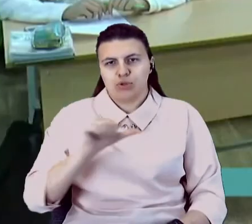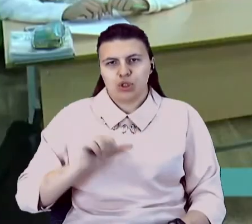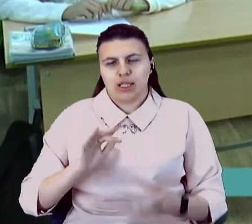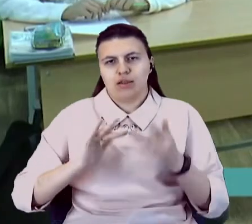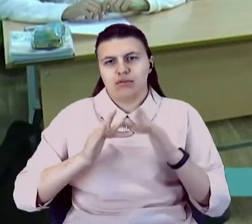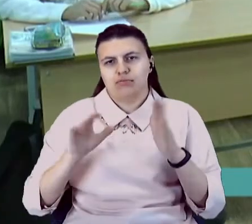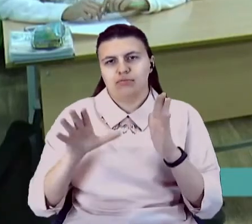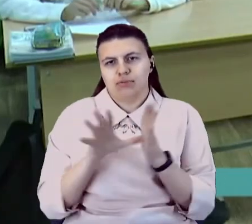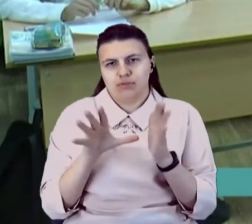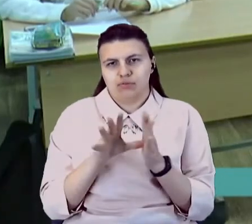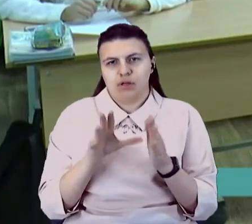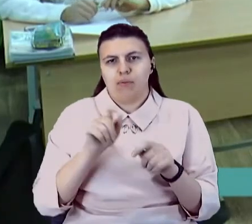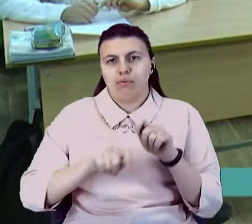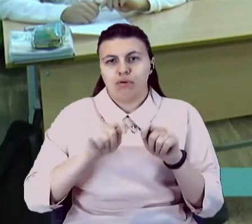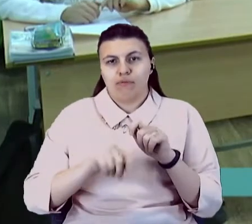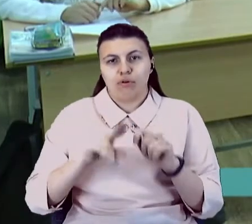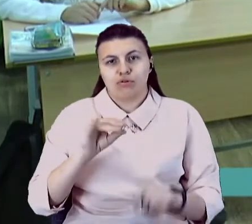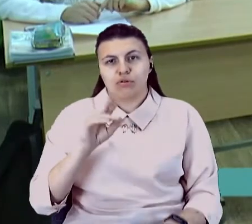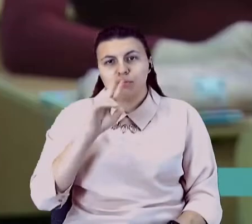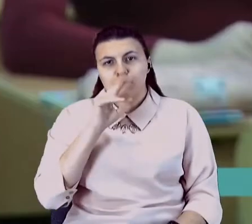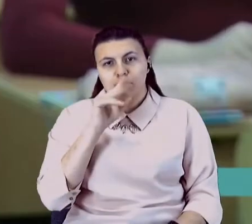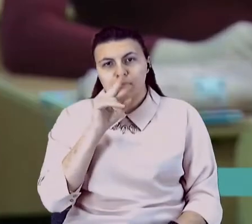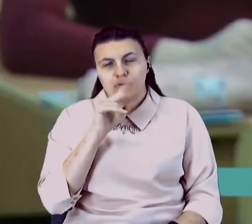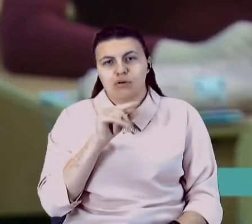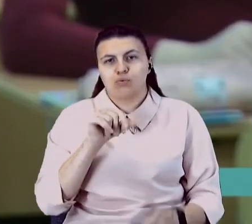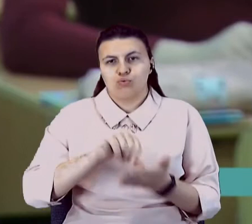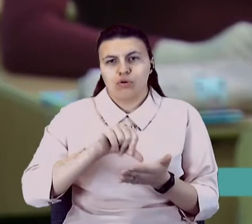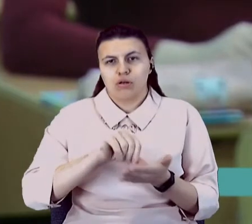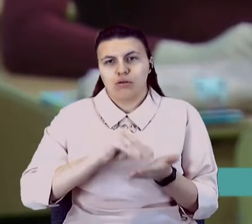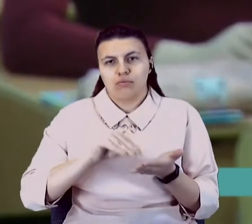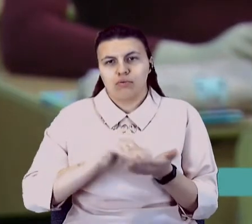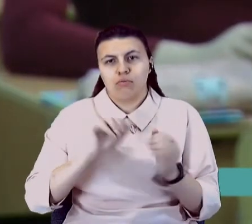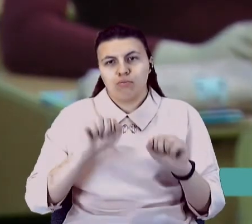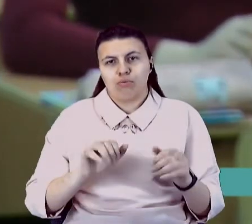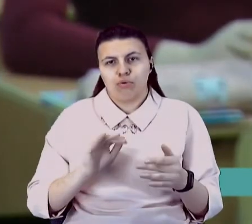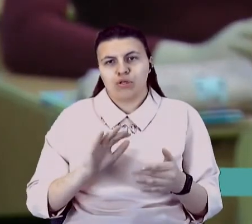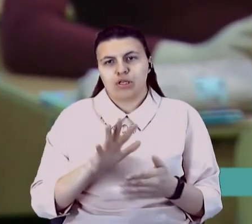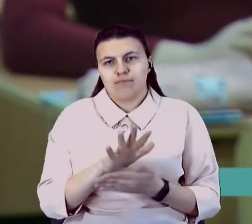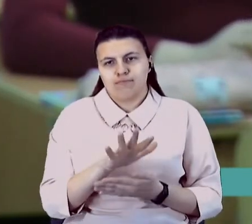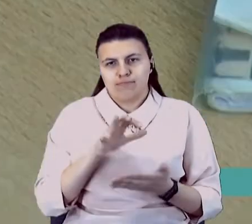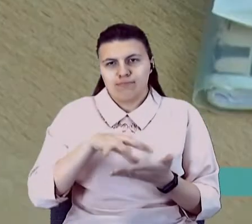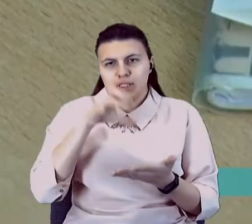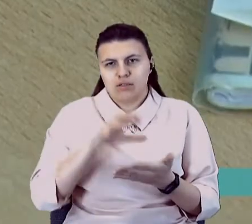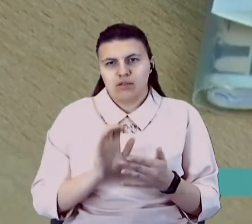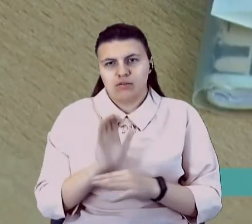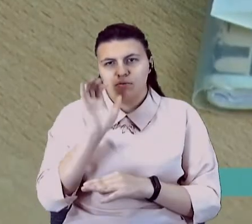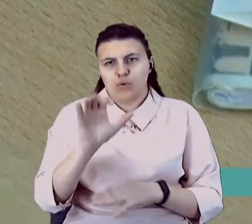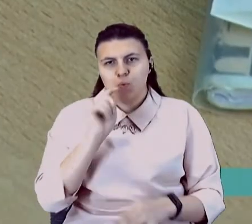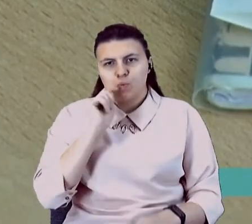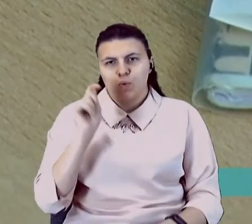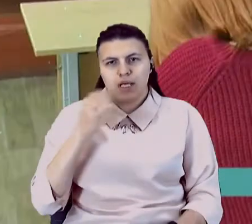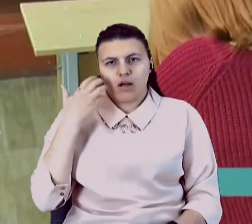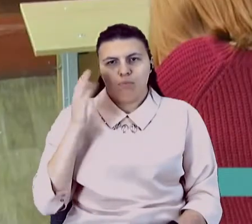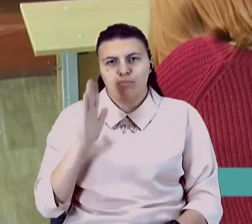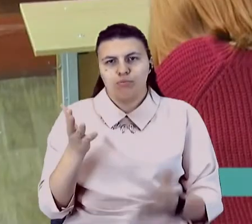А ось перевірити, чи з помилками учасники написали диктант, можна, надіславши скан роботи на адресу українського радіо. Їх будуть приймати впродовж